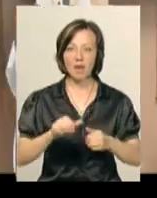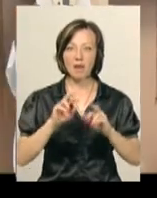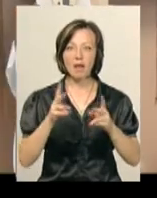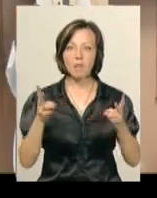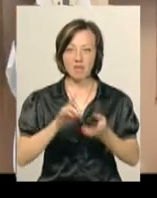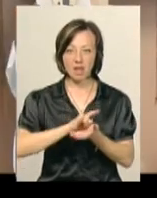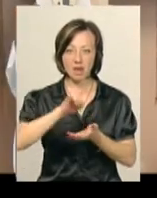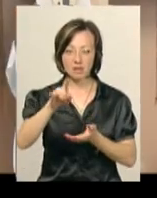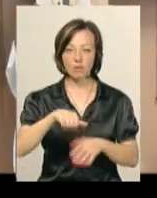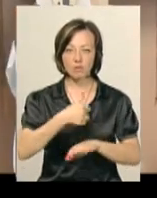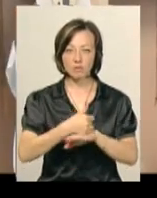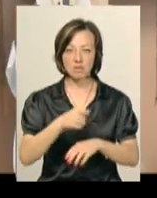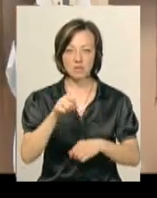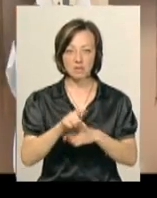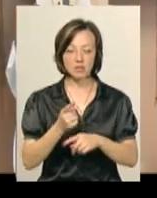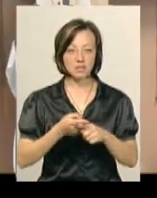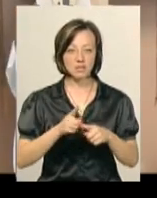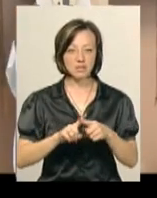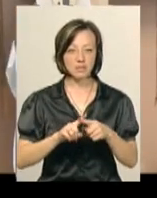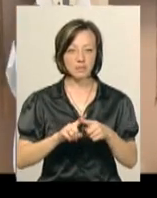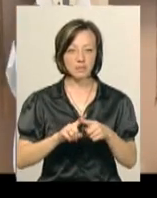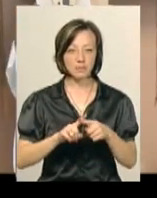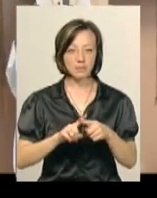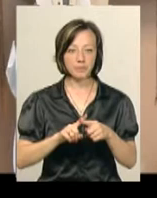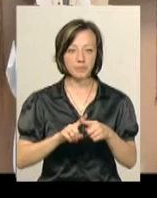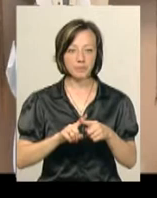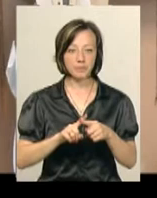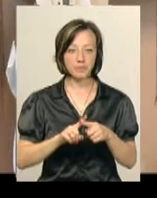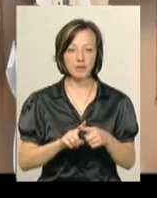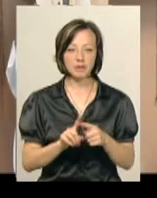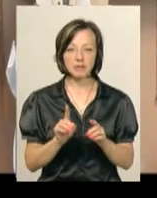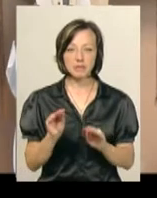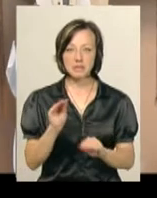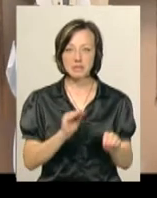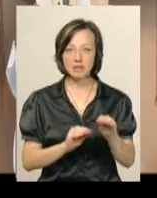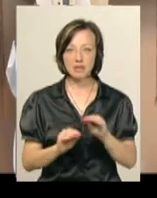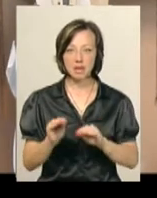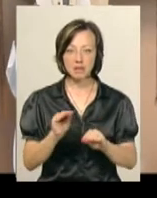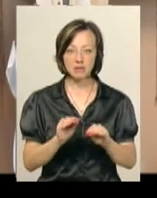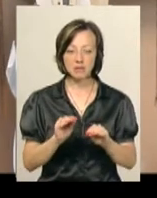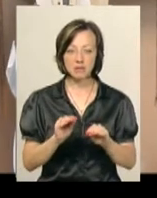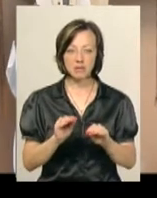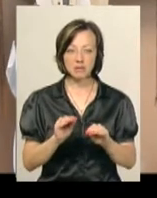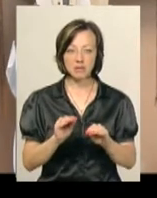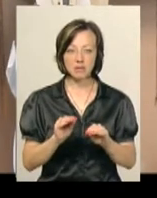летіти. Основна задача – це закладувати певні матеріали, бальза чи